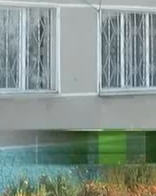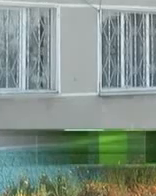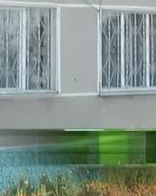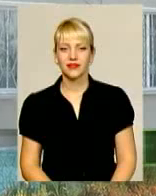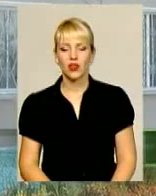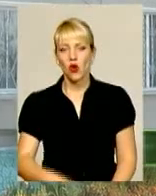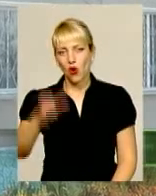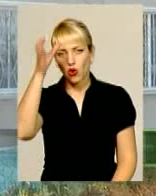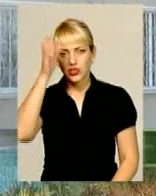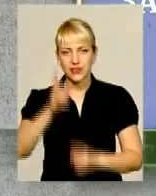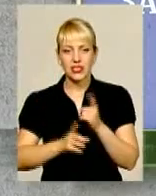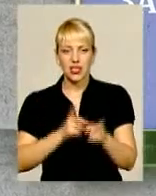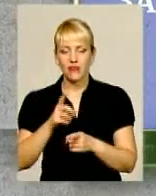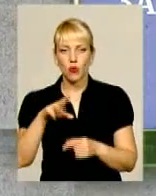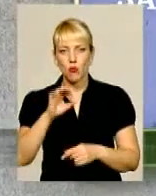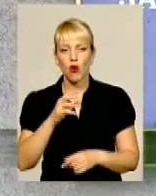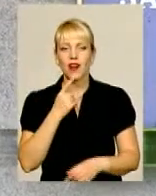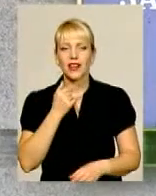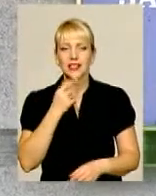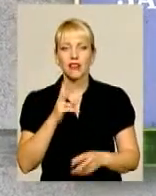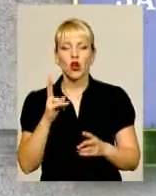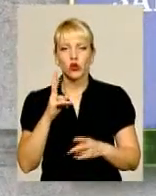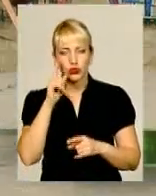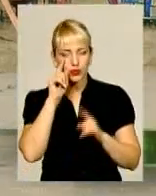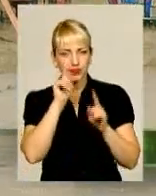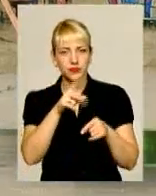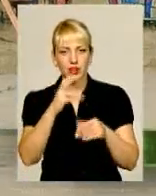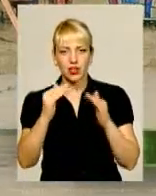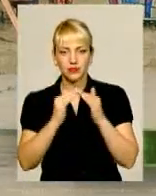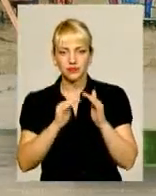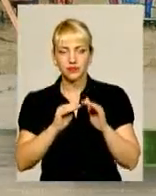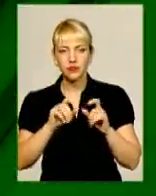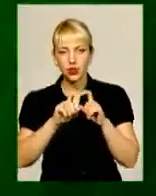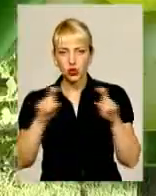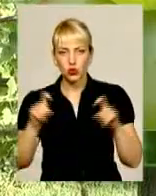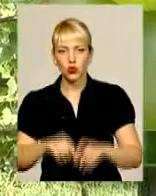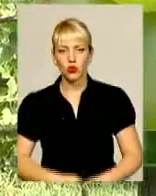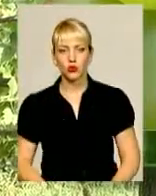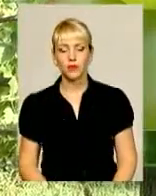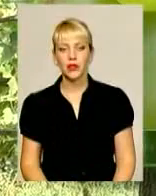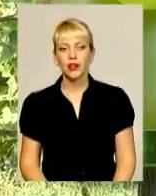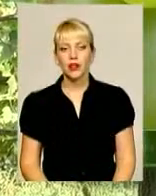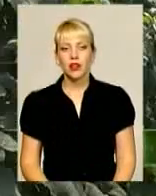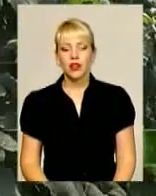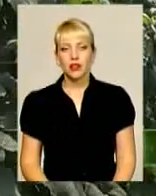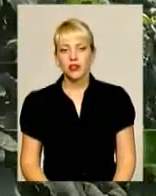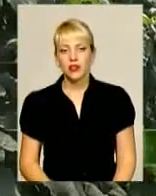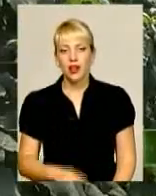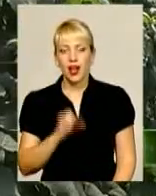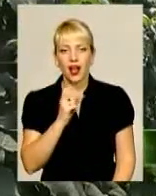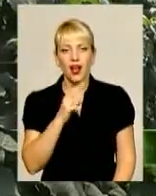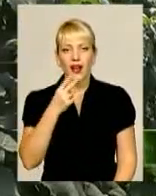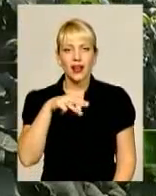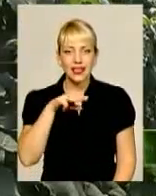Освітні реформи по-красилівськи. Або хто накинув оком на Веселівську школу? Актинідія замість відра